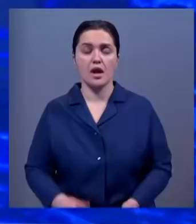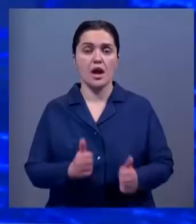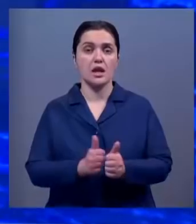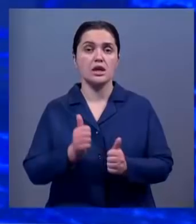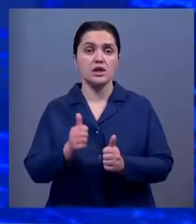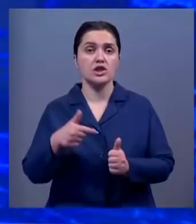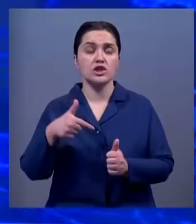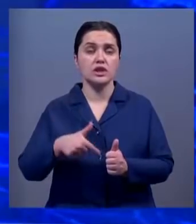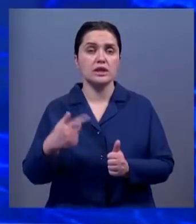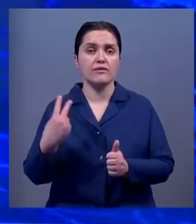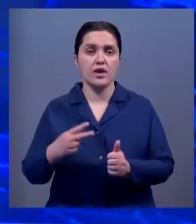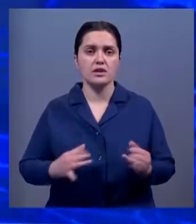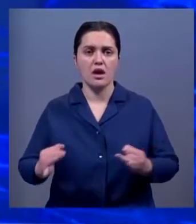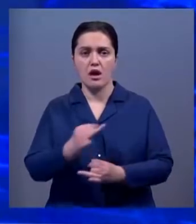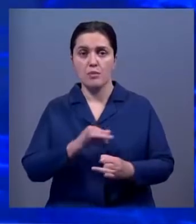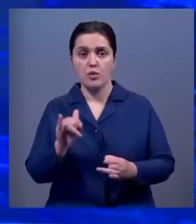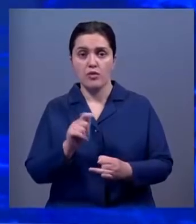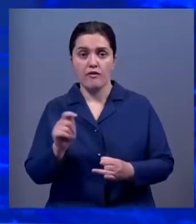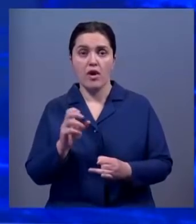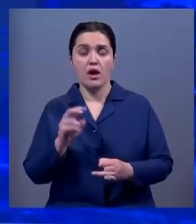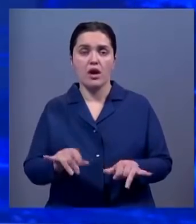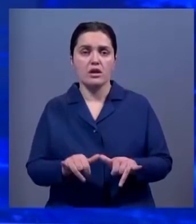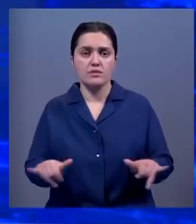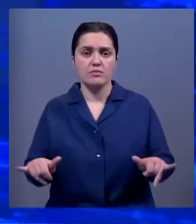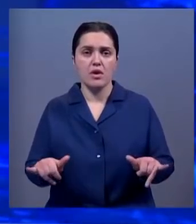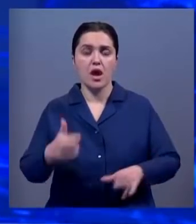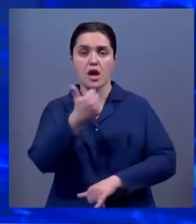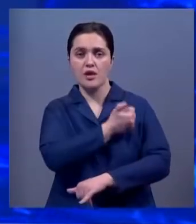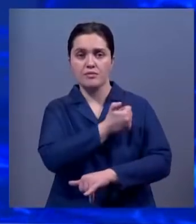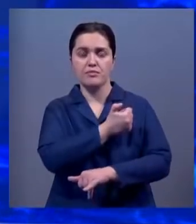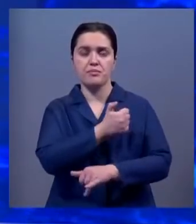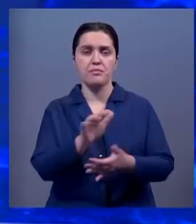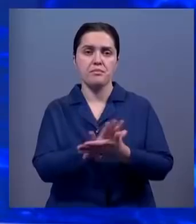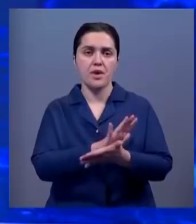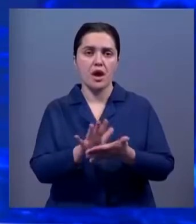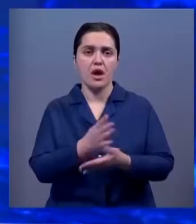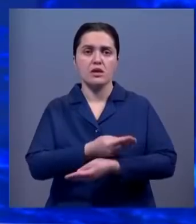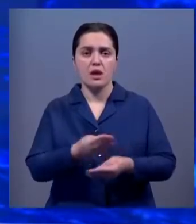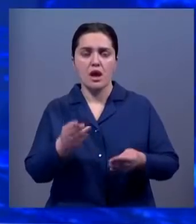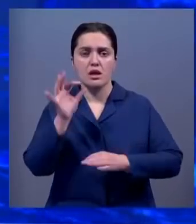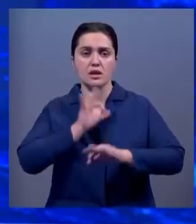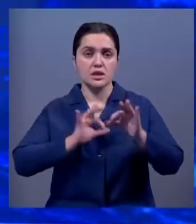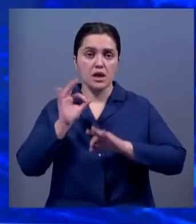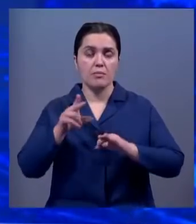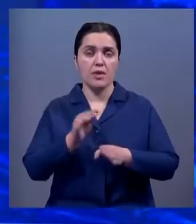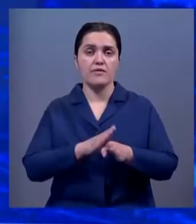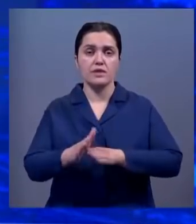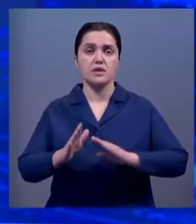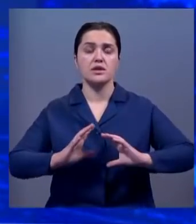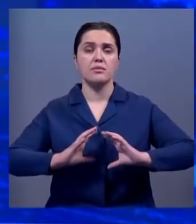Лидеры G20 обсуждают в эти выходные, как распространять вакцины от коронавируса, а также лекарства и